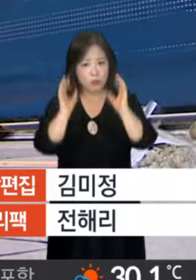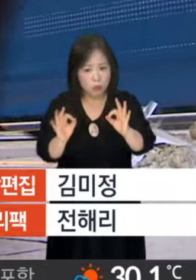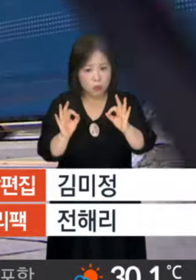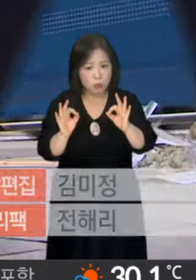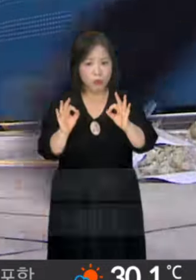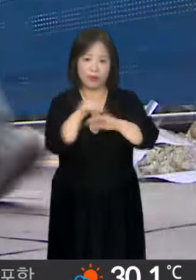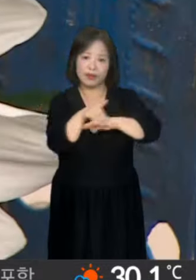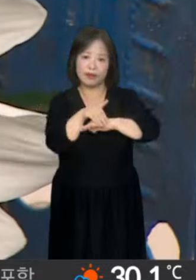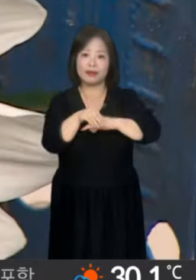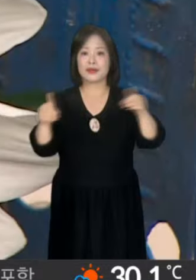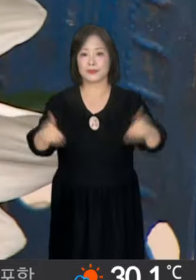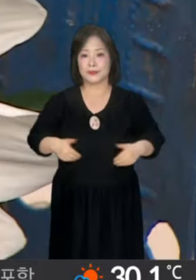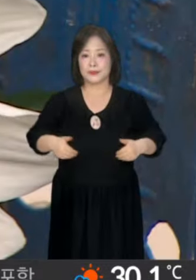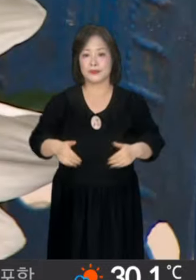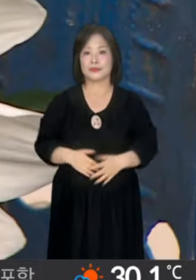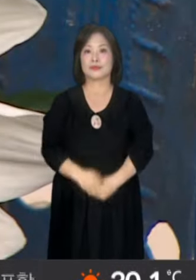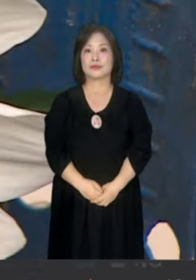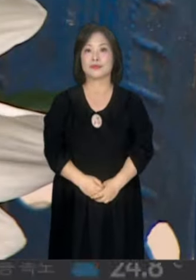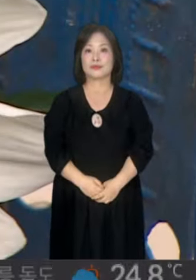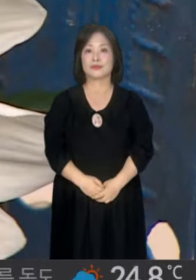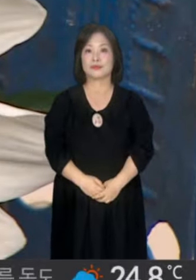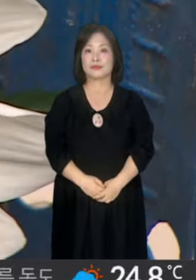연합뉴스 TV 안채린입니다. TV 안채린입니다. 기상캐스터